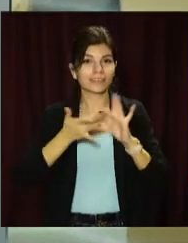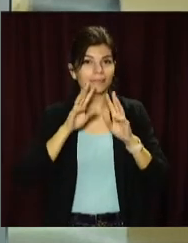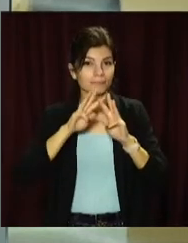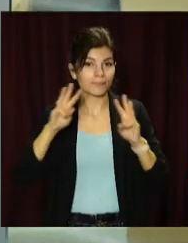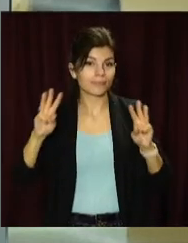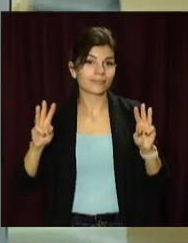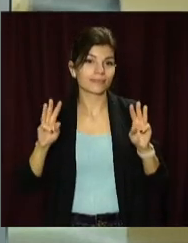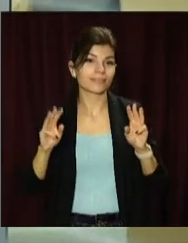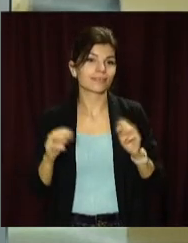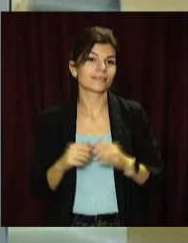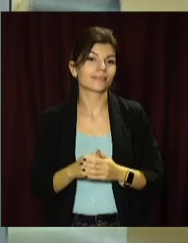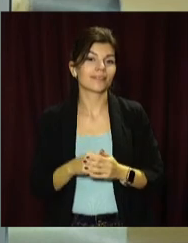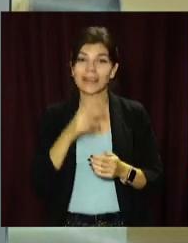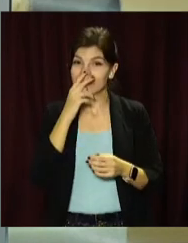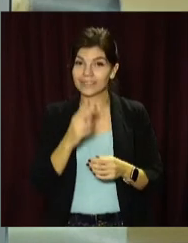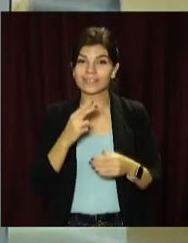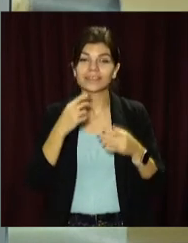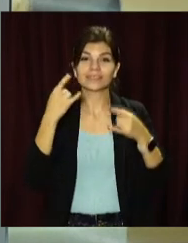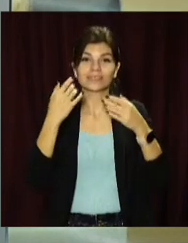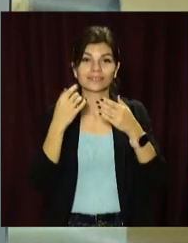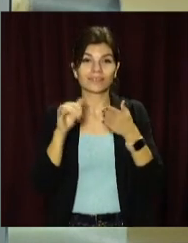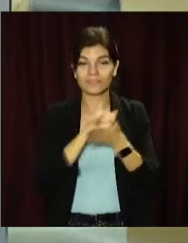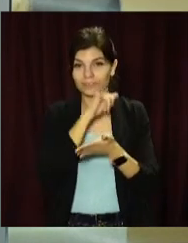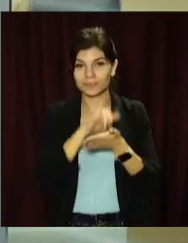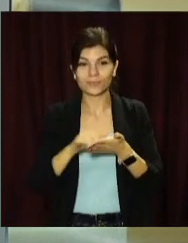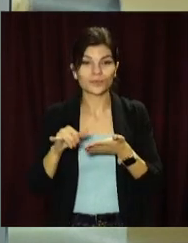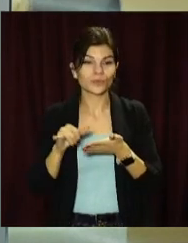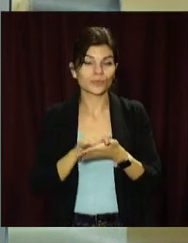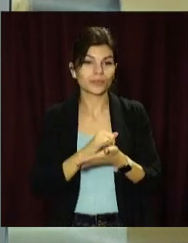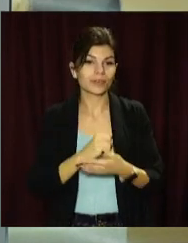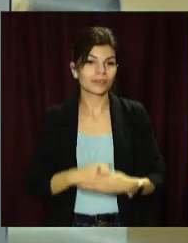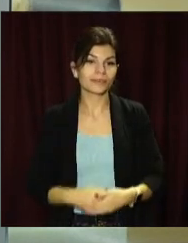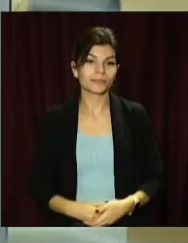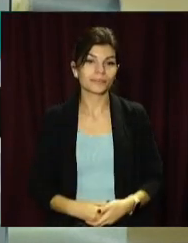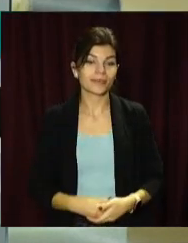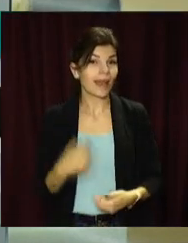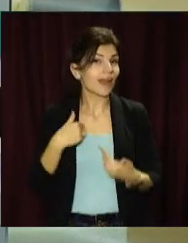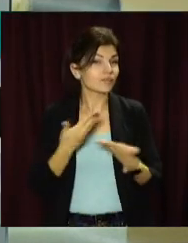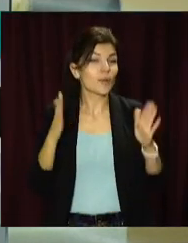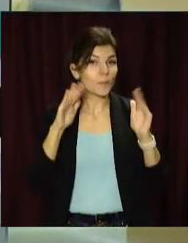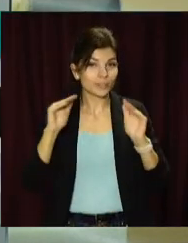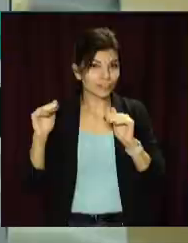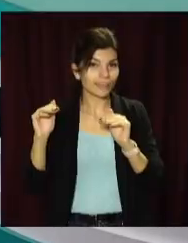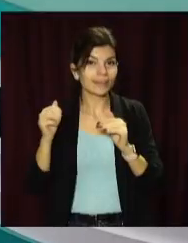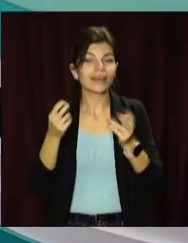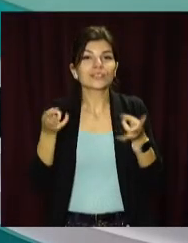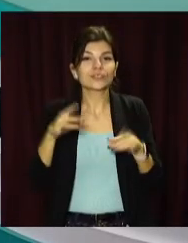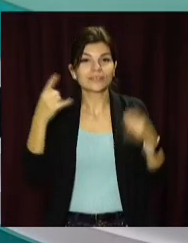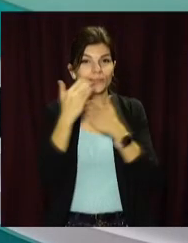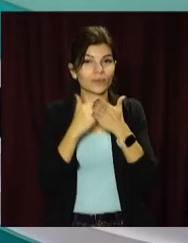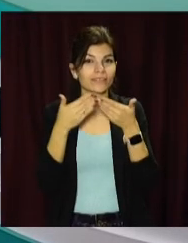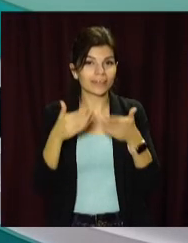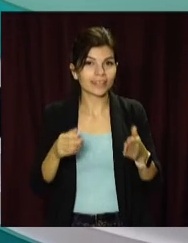А більше новин читайте на нашому сайті opencv.media, дивіться сюжети в соціальних мережах та на нашому ютуб-каналі. А я з вами